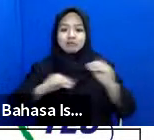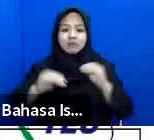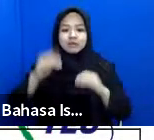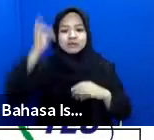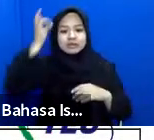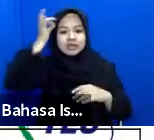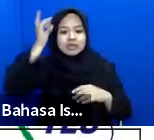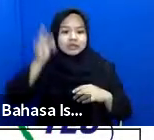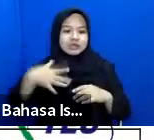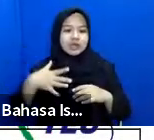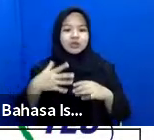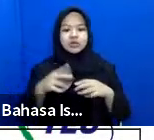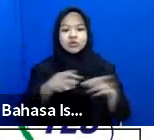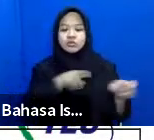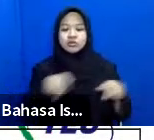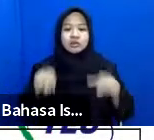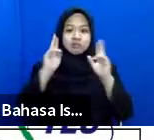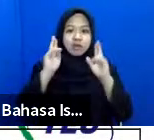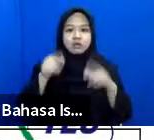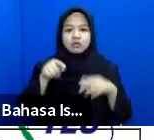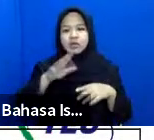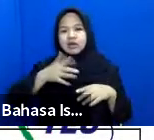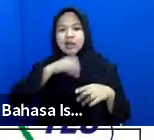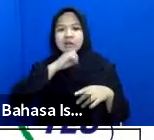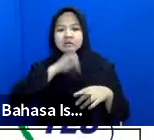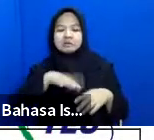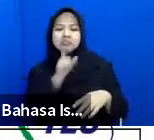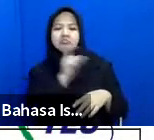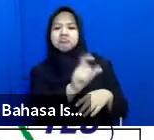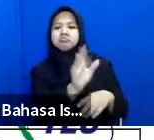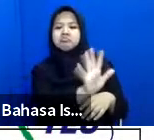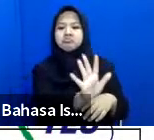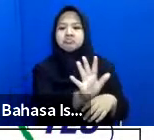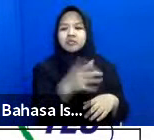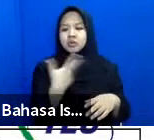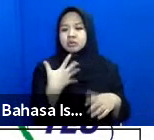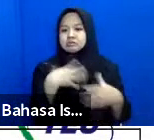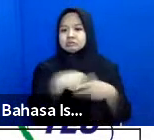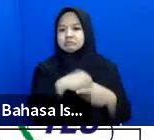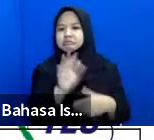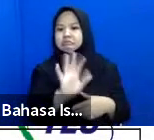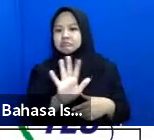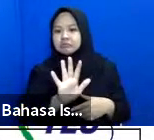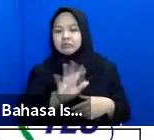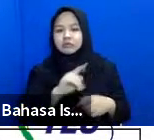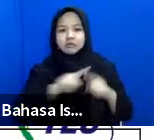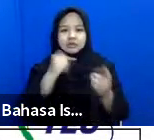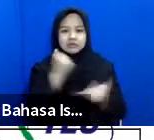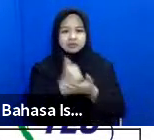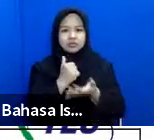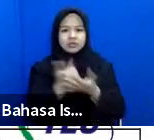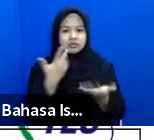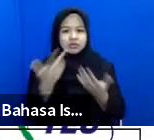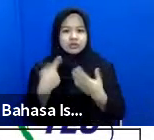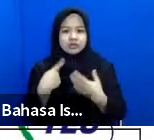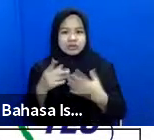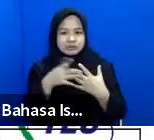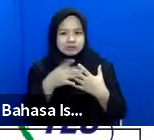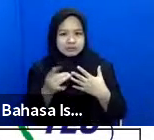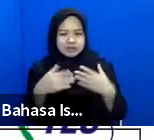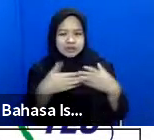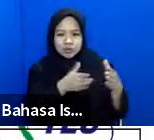musrembang lansia sendiri kadang tidak diundang atau tidak dilibatkan padahal mungkin kita memilih rute